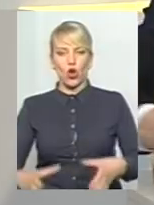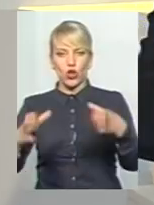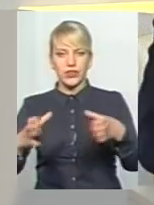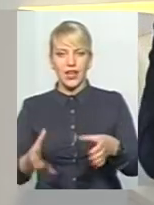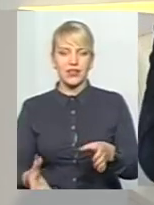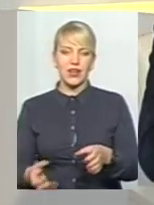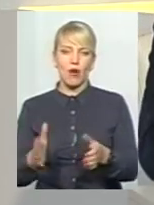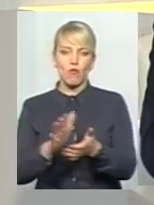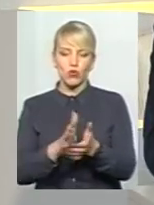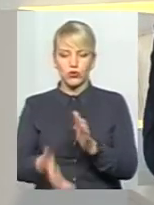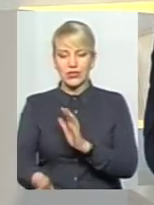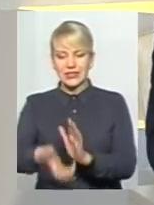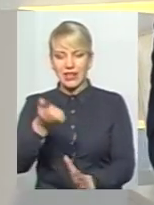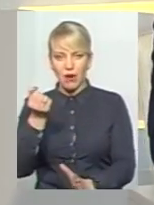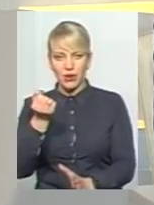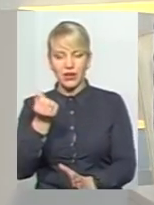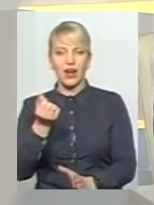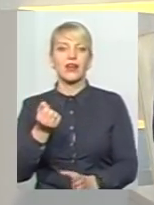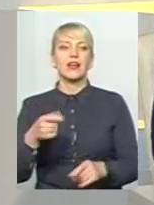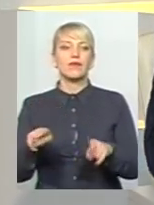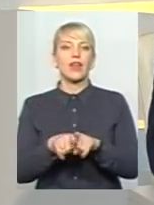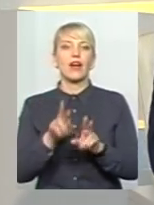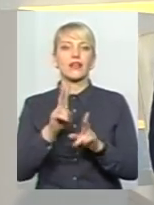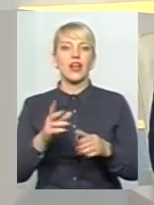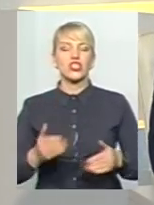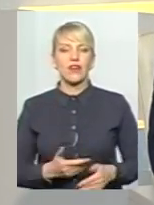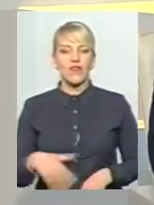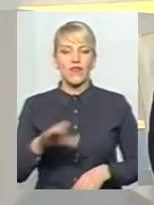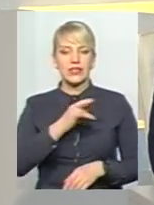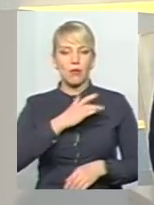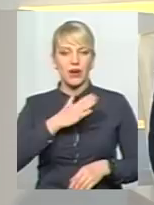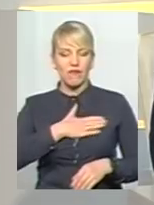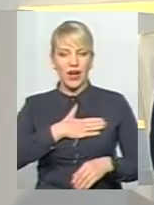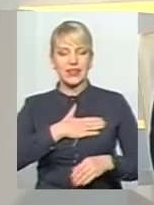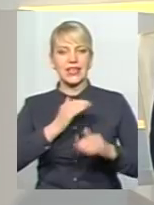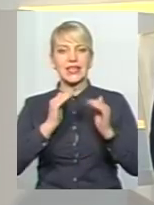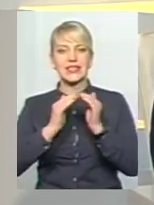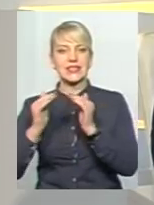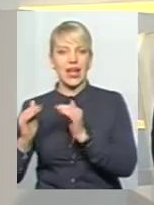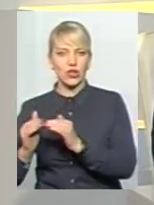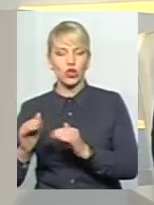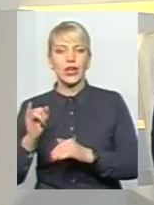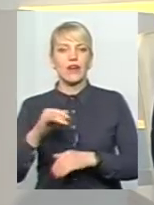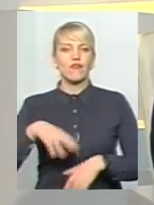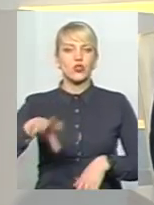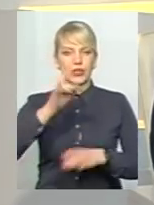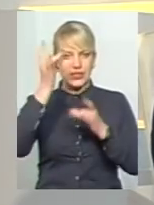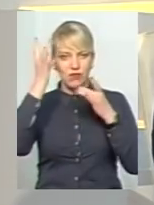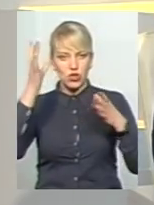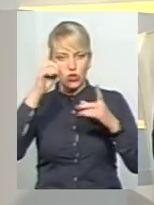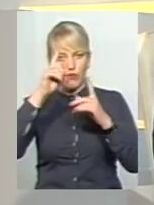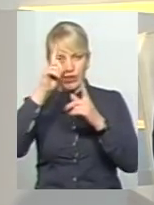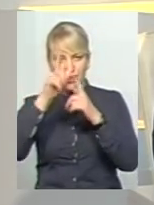Контейнер забирає, мешканець користується. Приватний сектор в усіх цивілізованих країнах. Якщо експеримент спрацює,